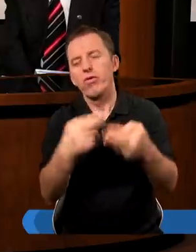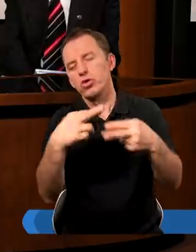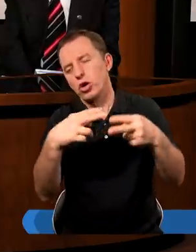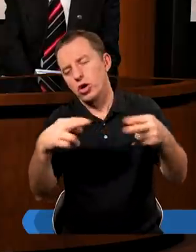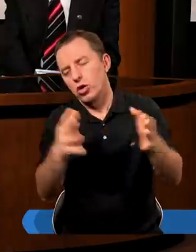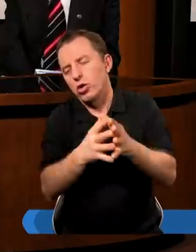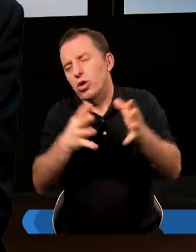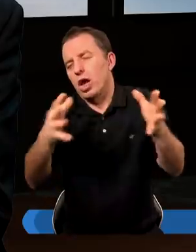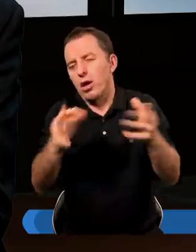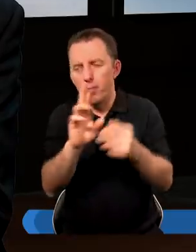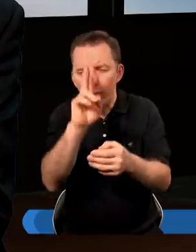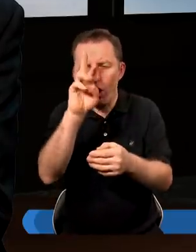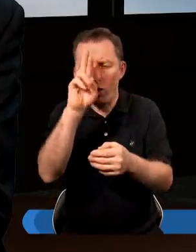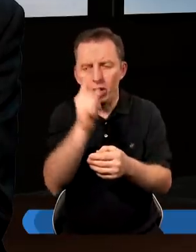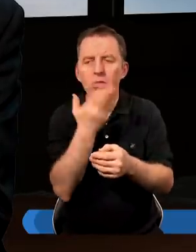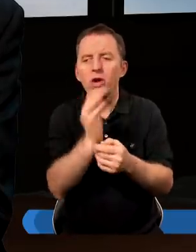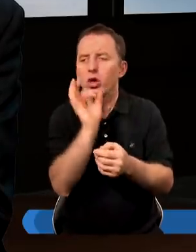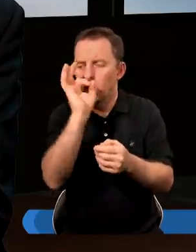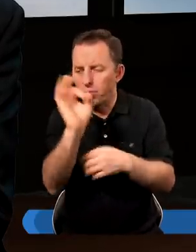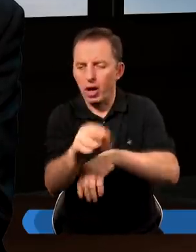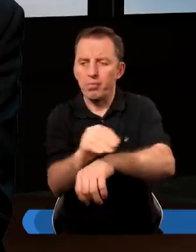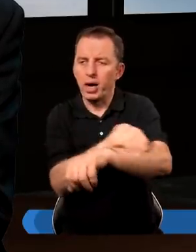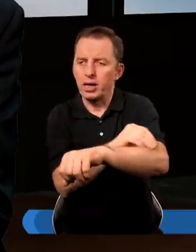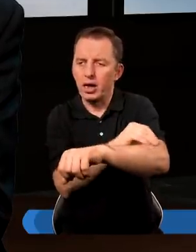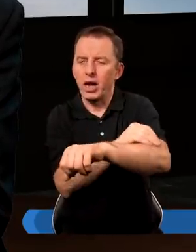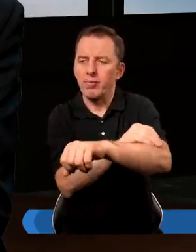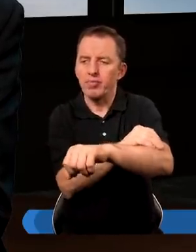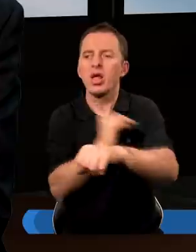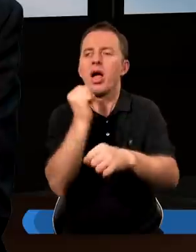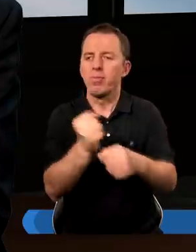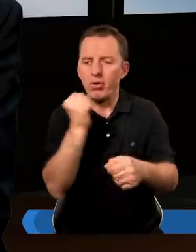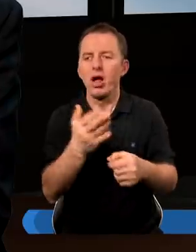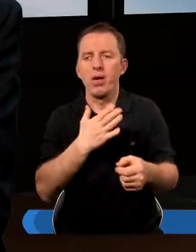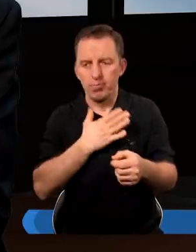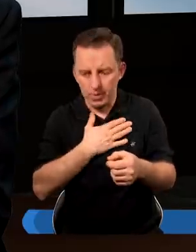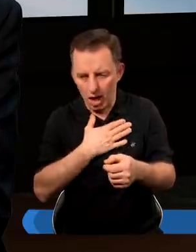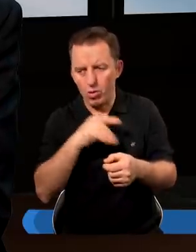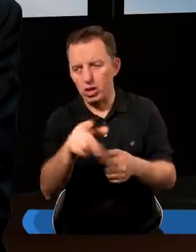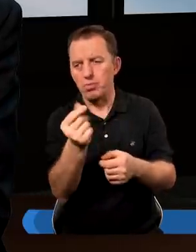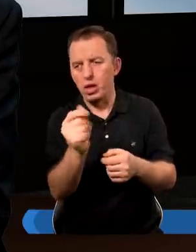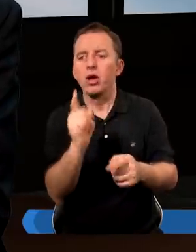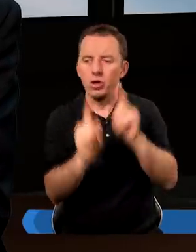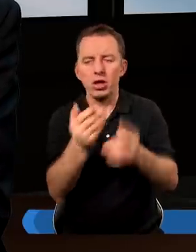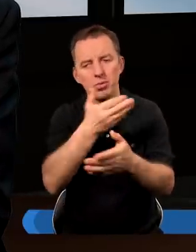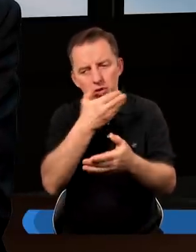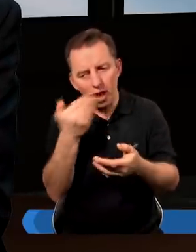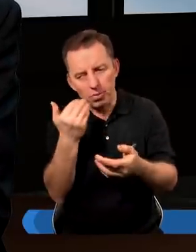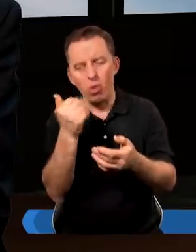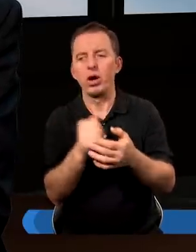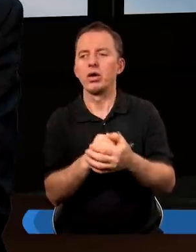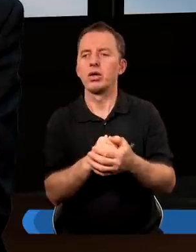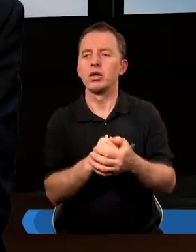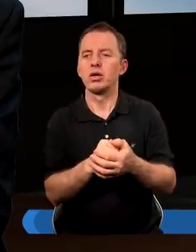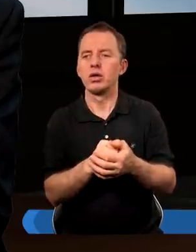szerokie pojęcie. Mówimy teraz o dobrach materialnych. Paweł czasami miał te pieniądze, czasami ich nie miał,